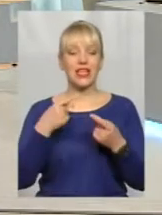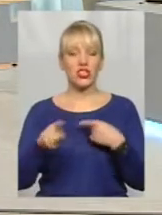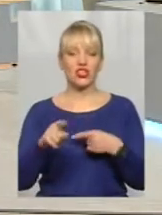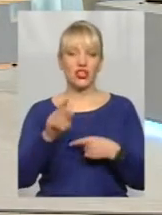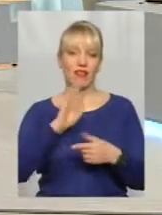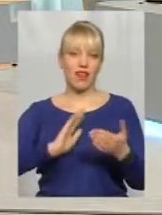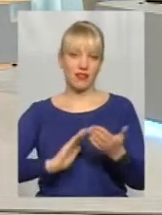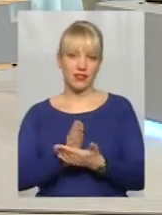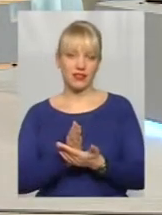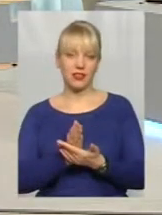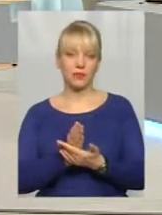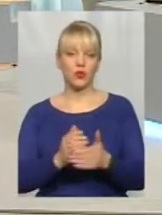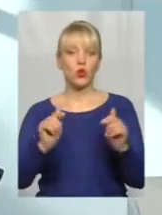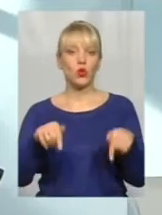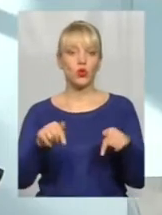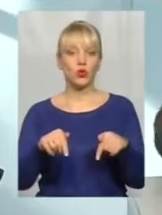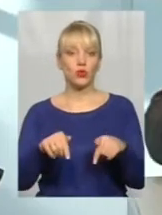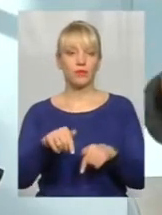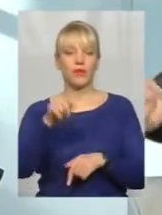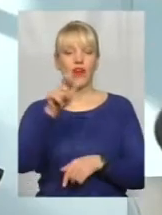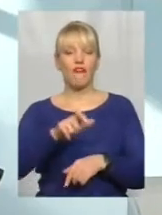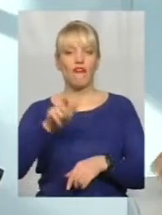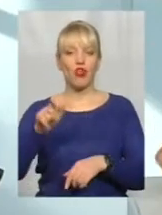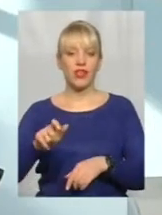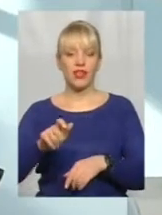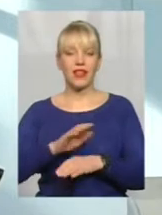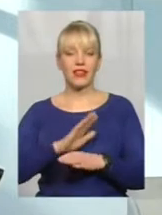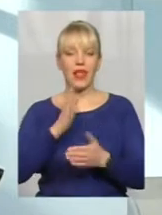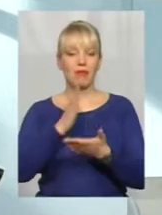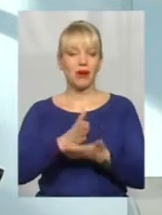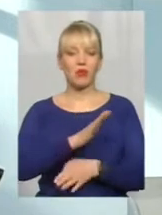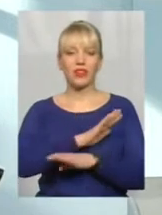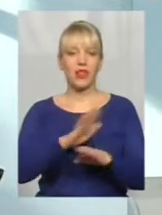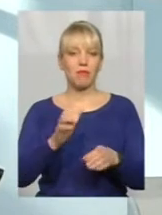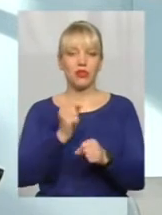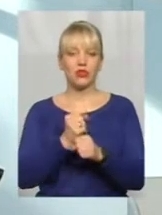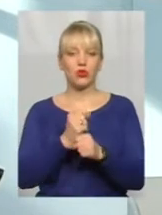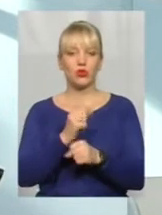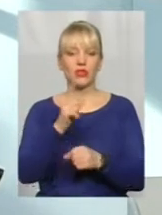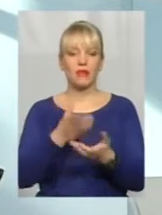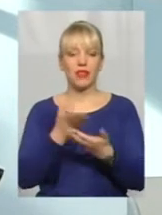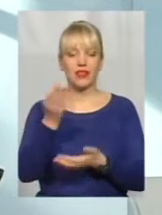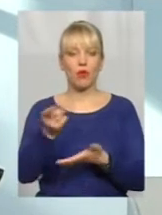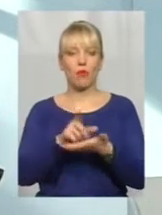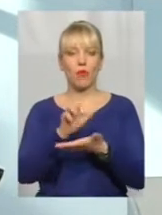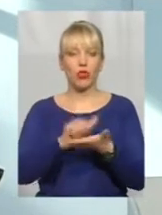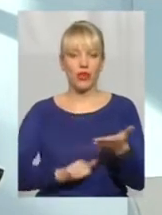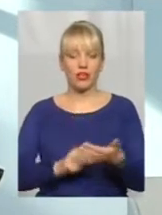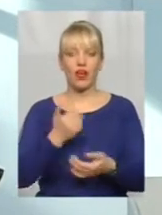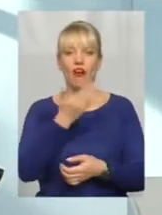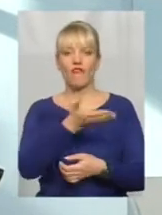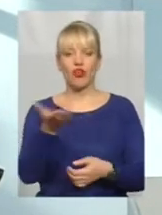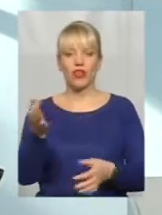Тут вони напряму не працюють з платником податків. Вони оцінюють